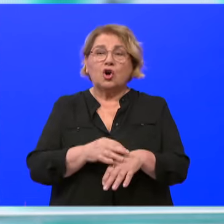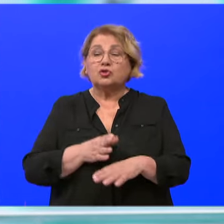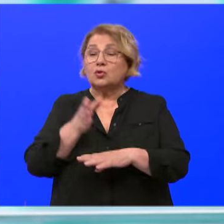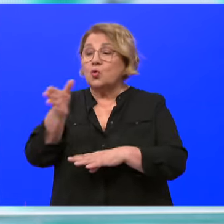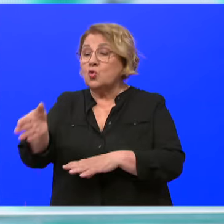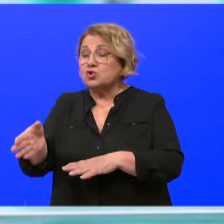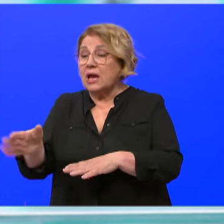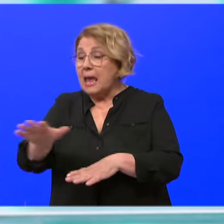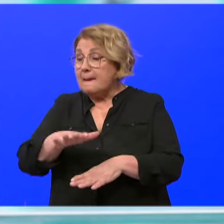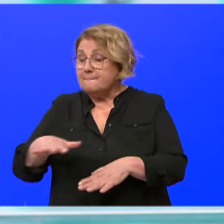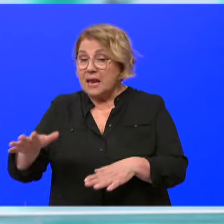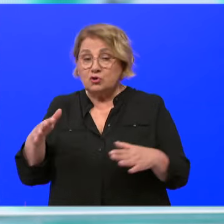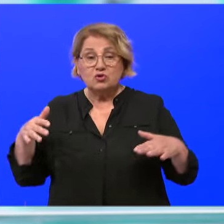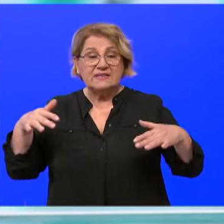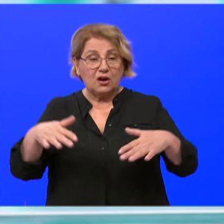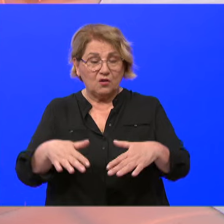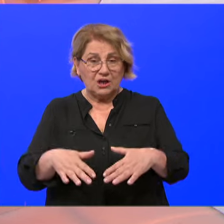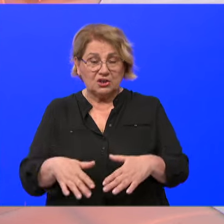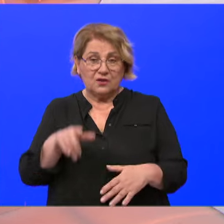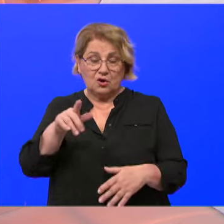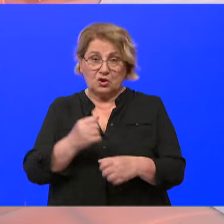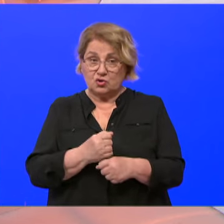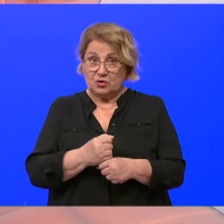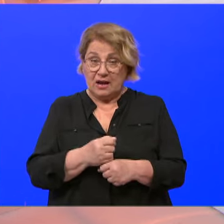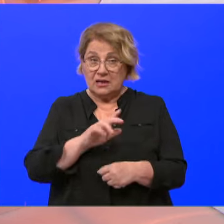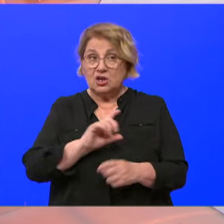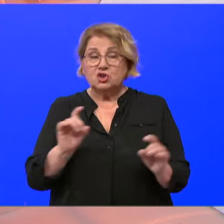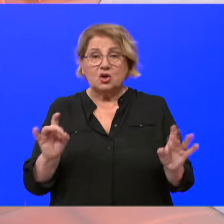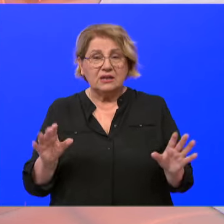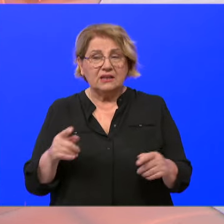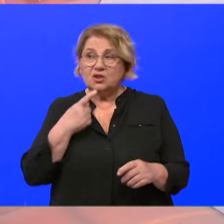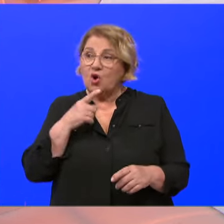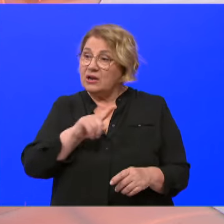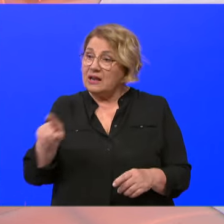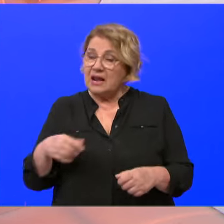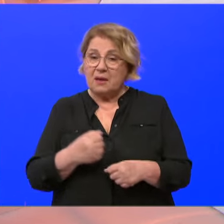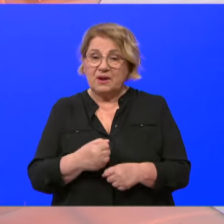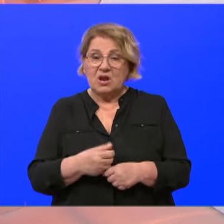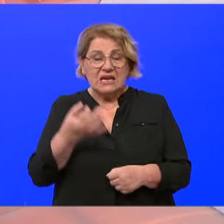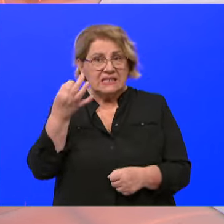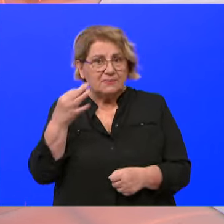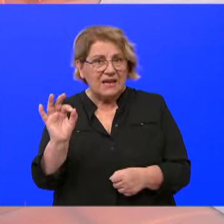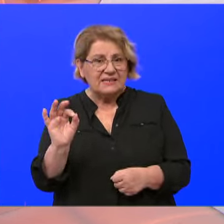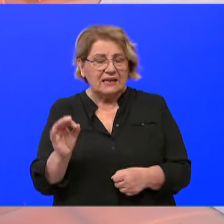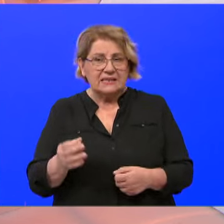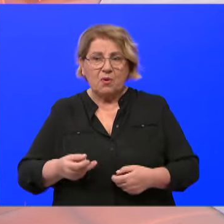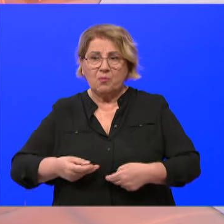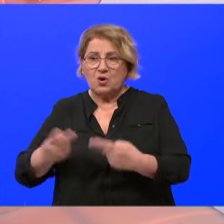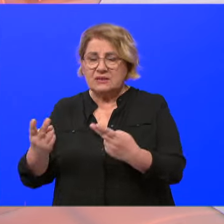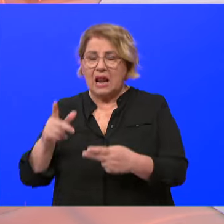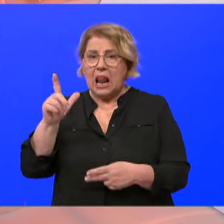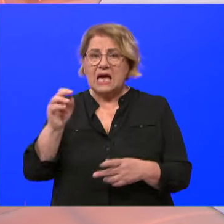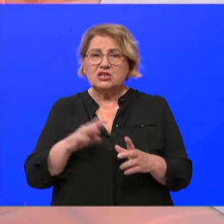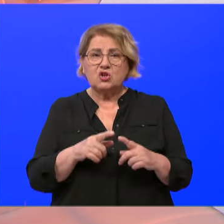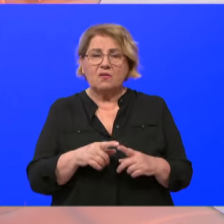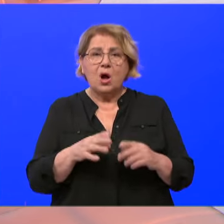napravili nešto što nije niko nikada napravio u ovom društvu, da smo specijaliste počeli slati na lastovo,